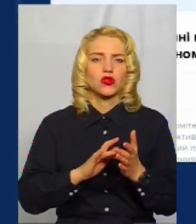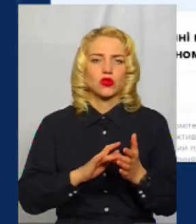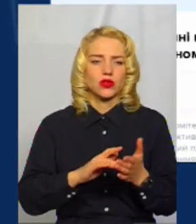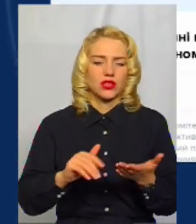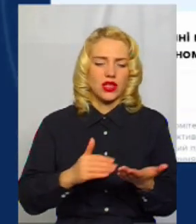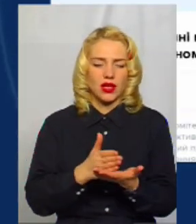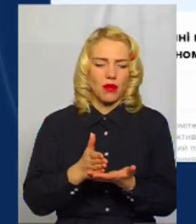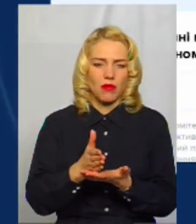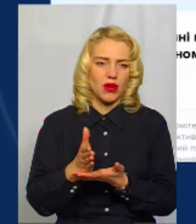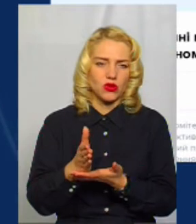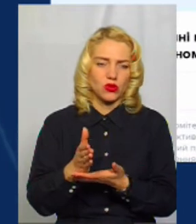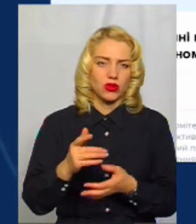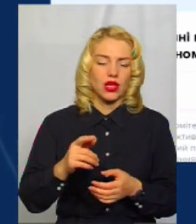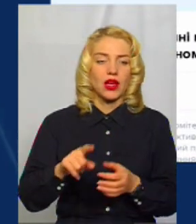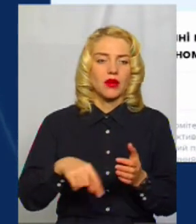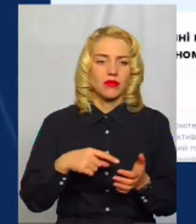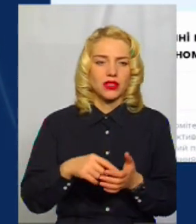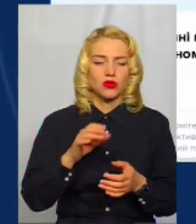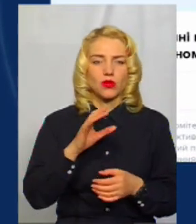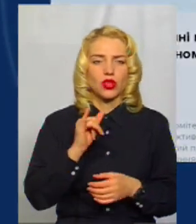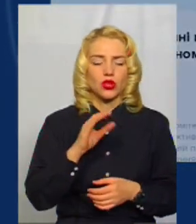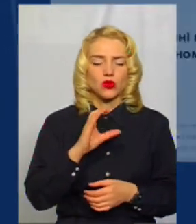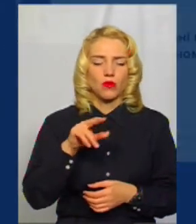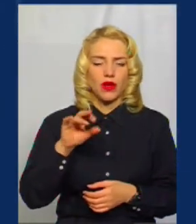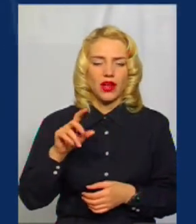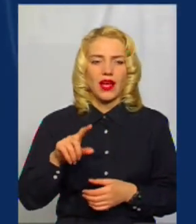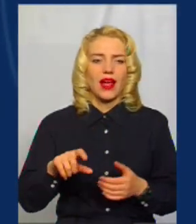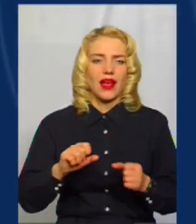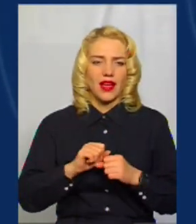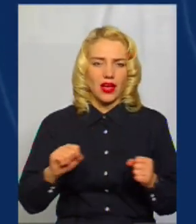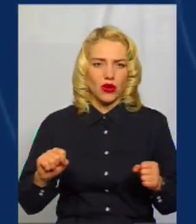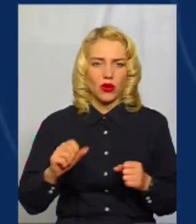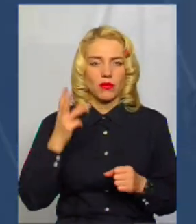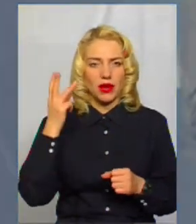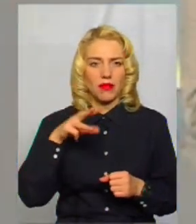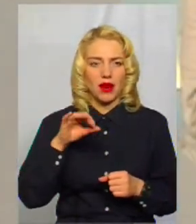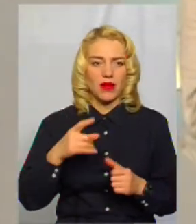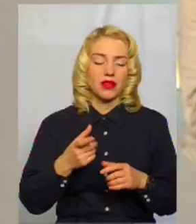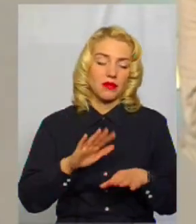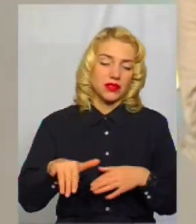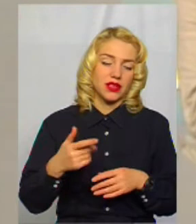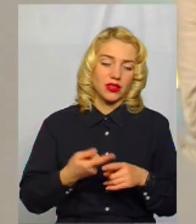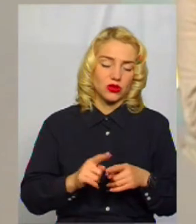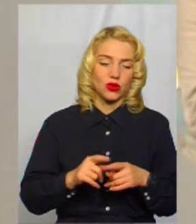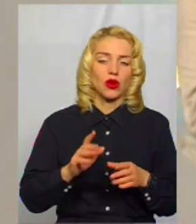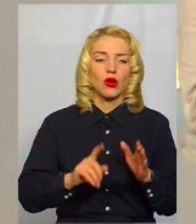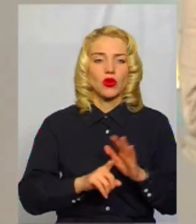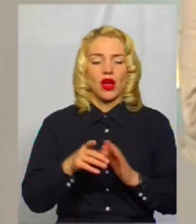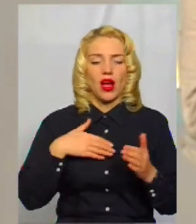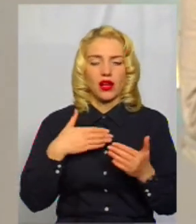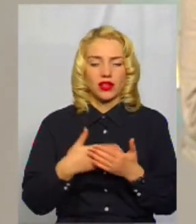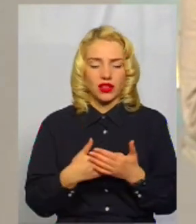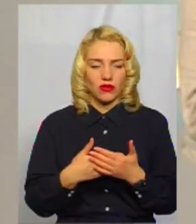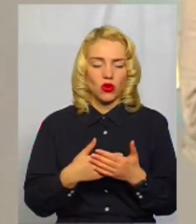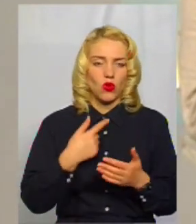містом із супергероєм Хмельменом. Тільки після цього допису за проєкт почали більш активніше голосувати, і коли ми робили цей скрін,